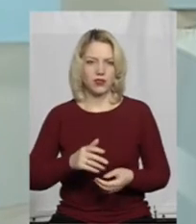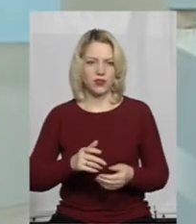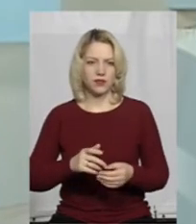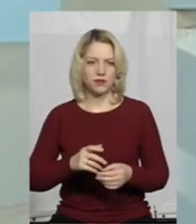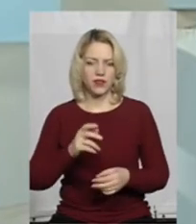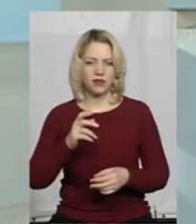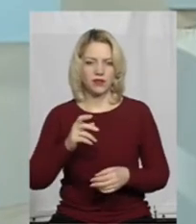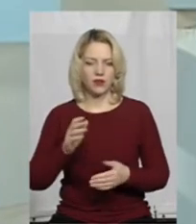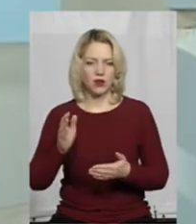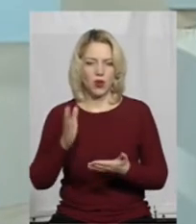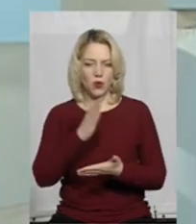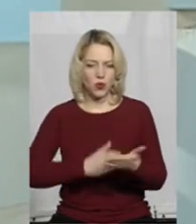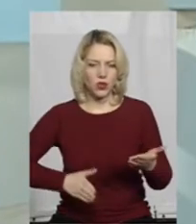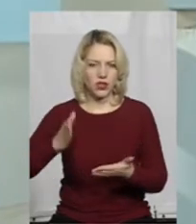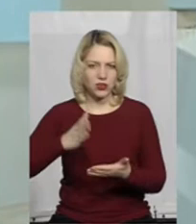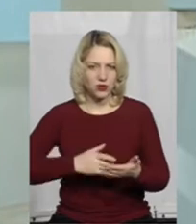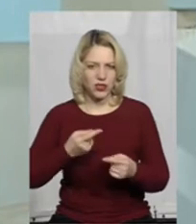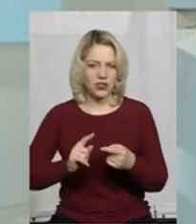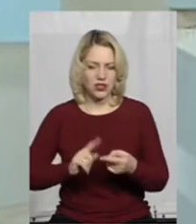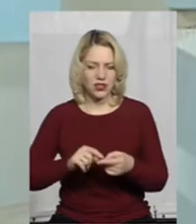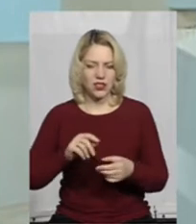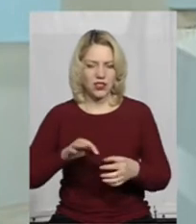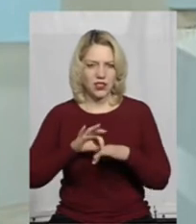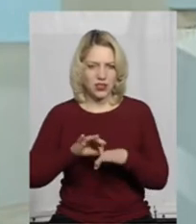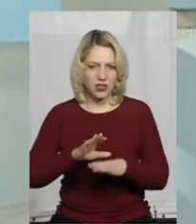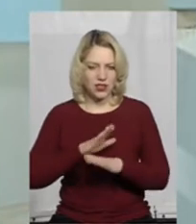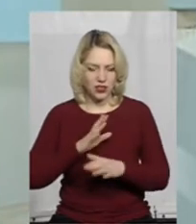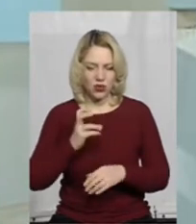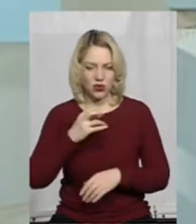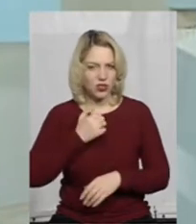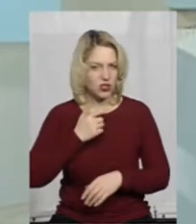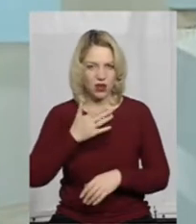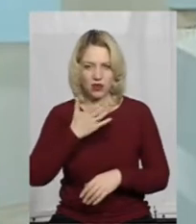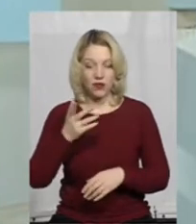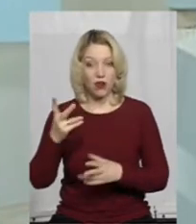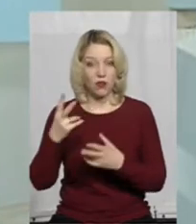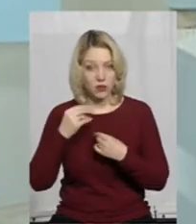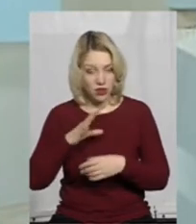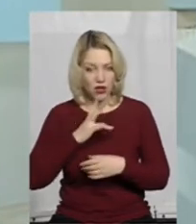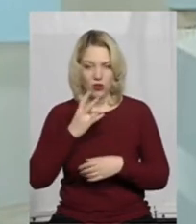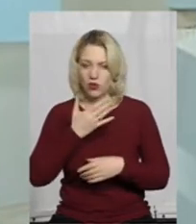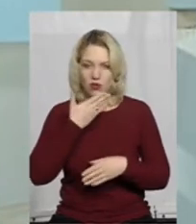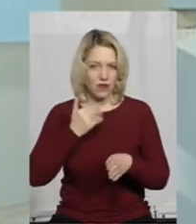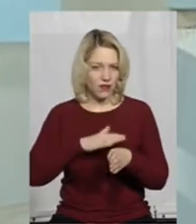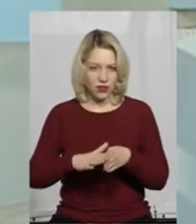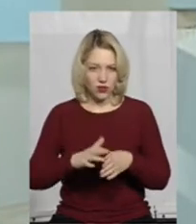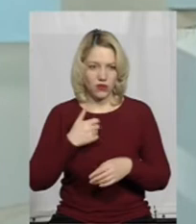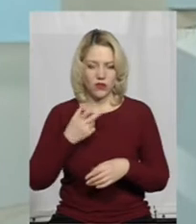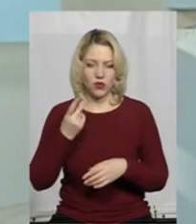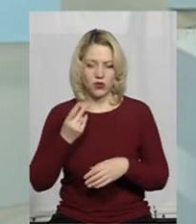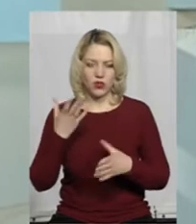підприємстві. На жаль, він не виконував свої обов'язки. І на другий день ми